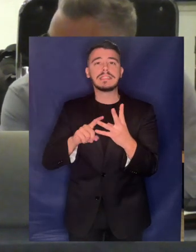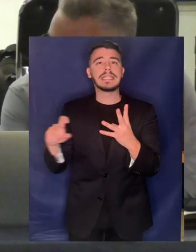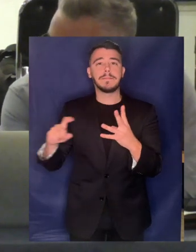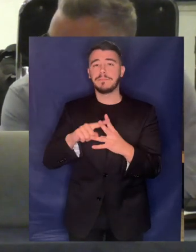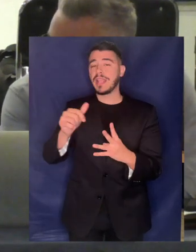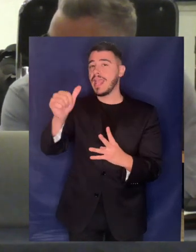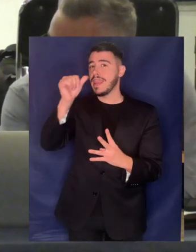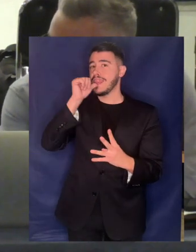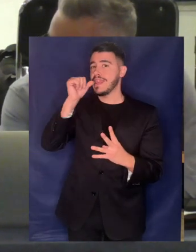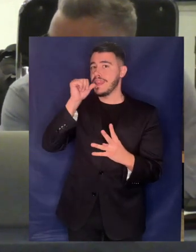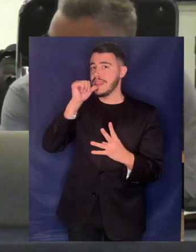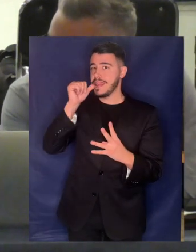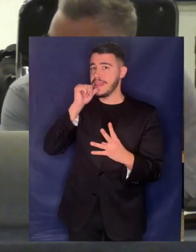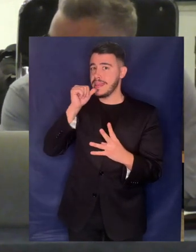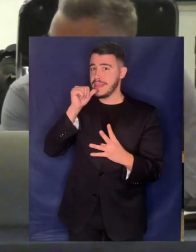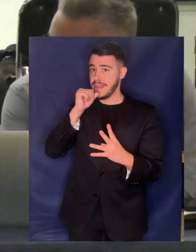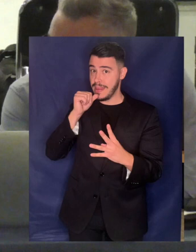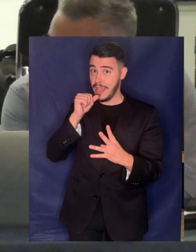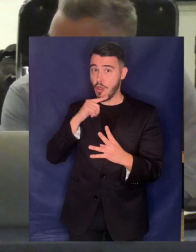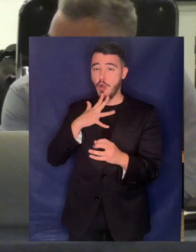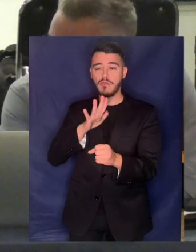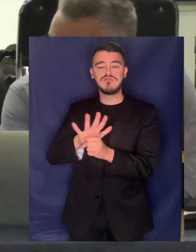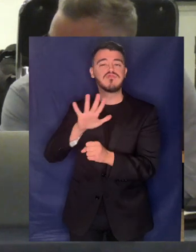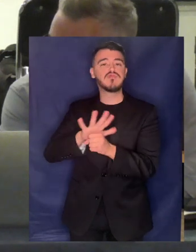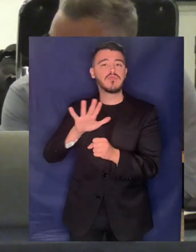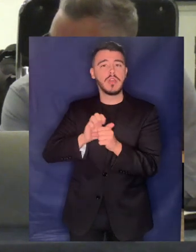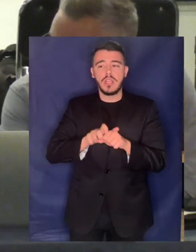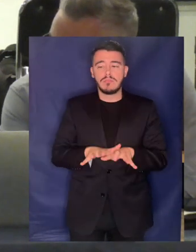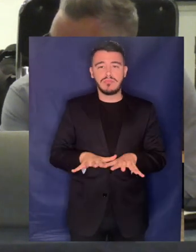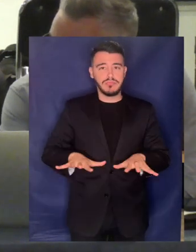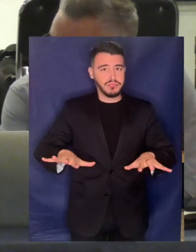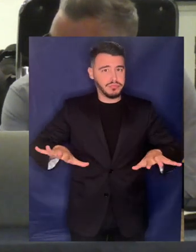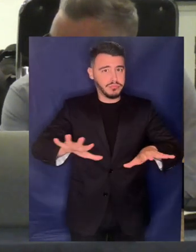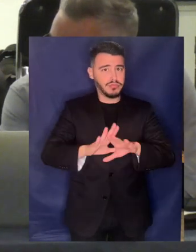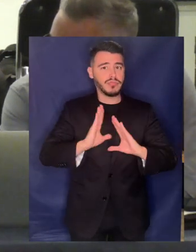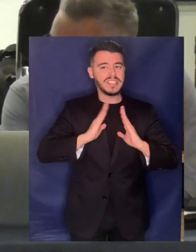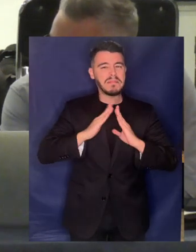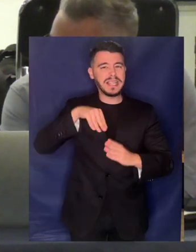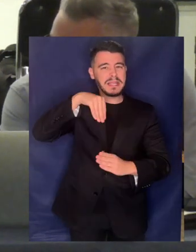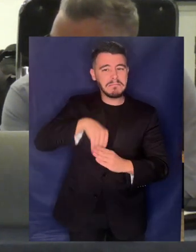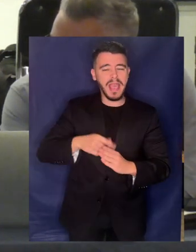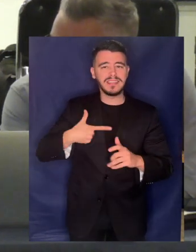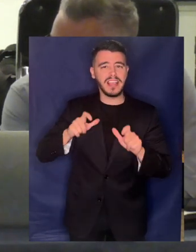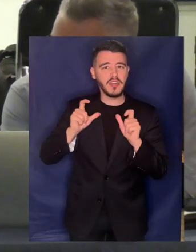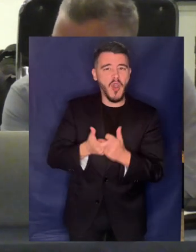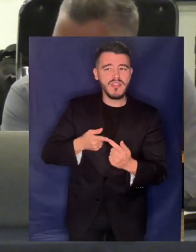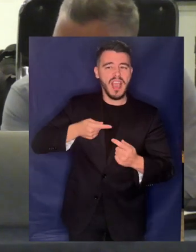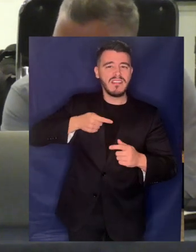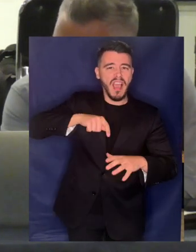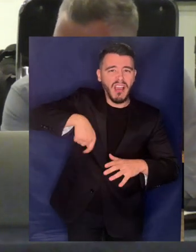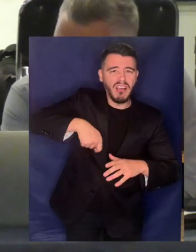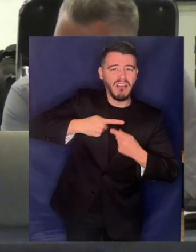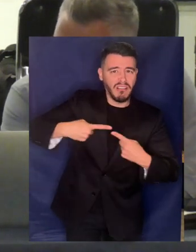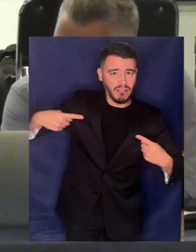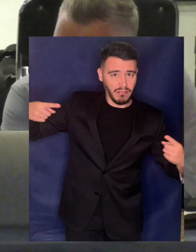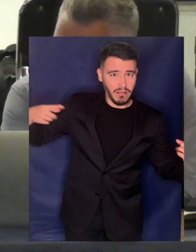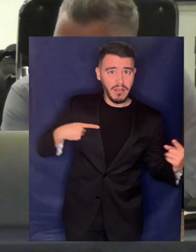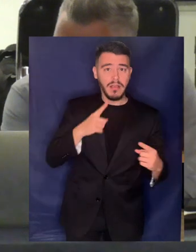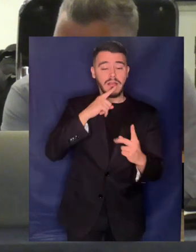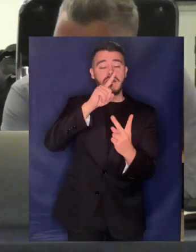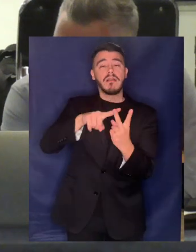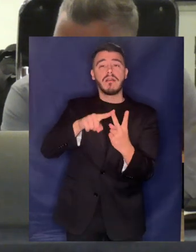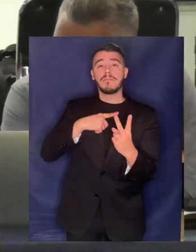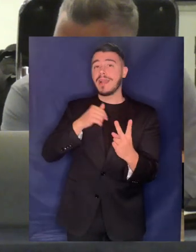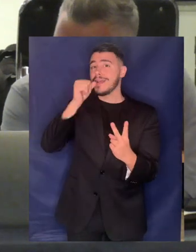είναι διαθέσιμο σε επαρκής ποσότητες για προσωπική και οικιακή χρήση Το νερό για οικιακή και προσωπική χρήση θα πρέπει να είναι ασφαλές και